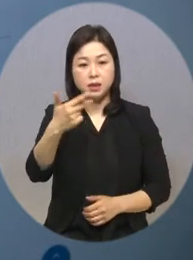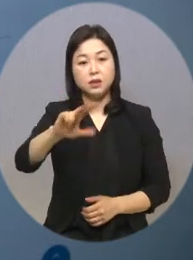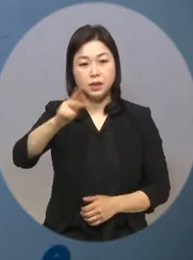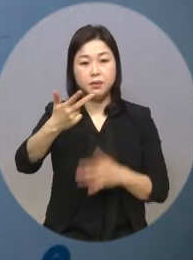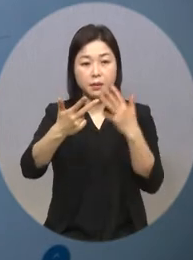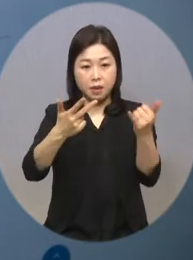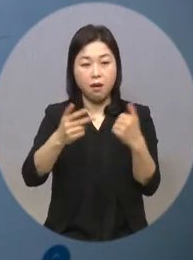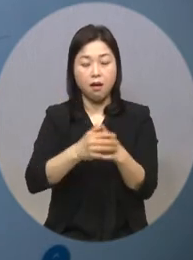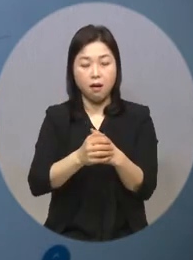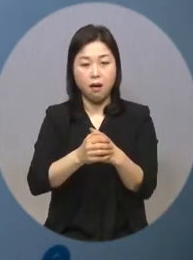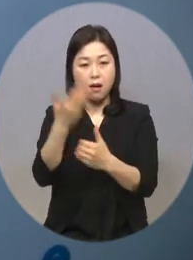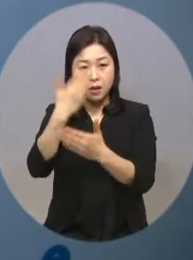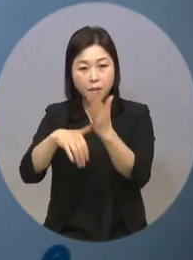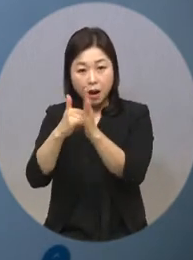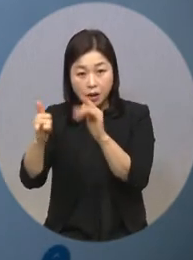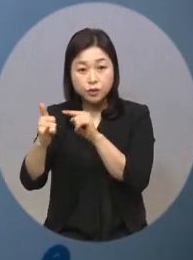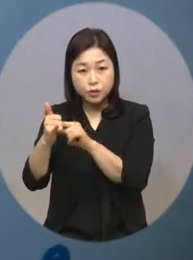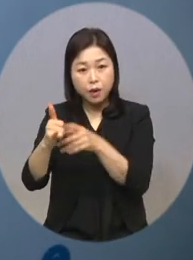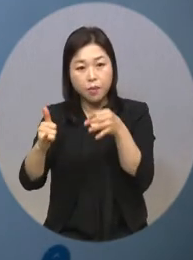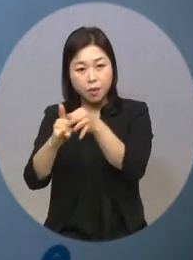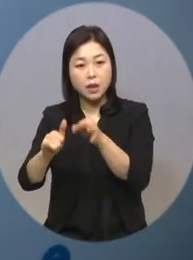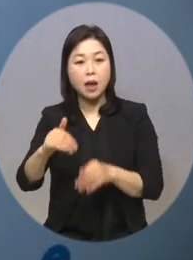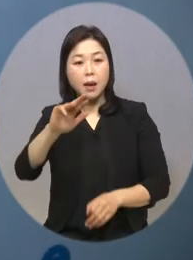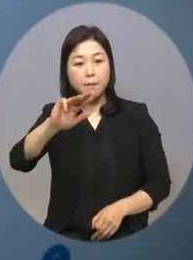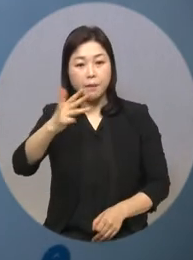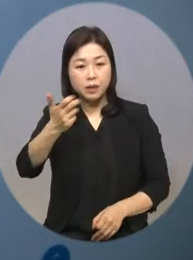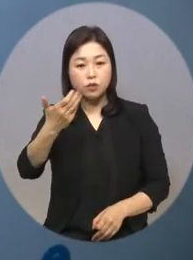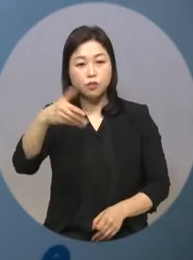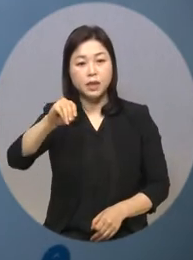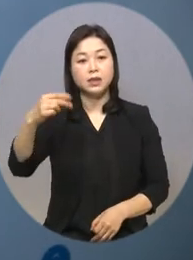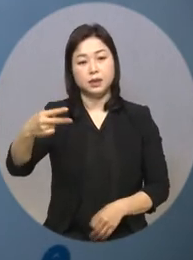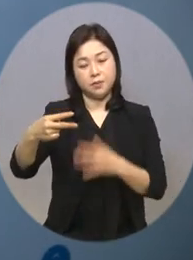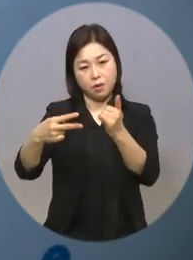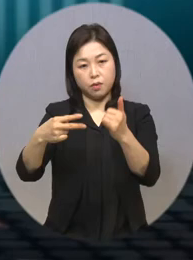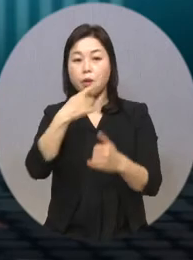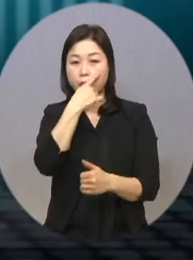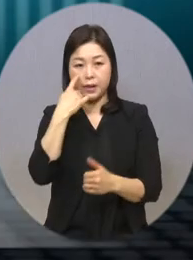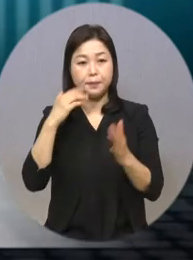유족연금수급자는 총 89만 2천 명으로 확인되었습니다.